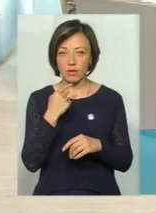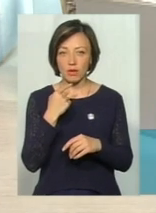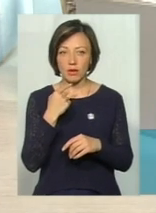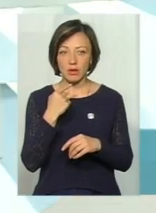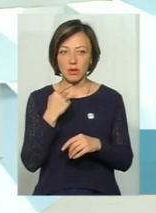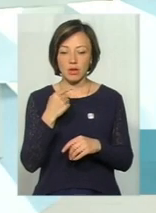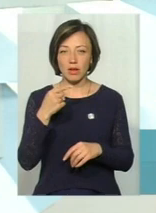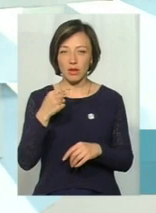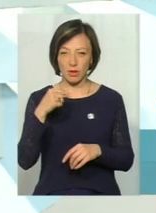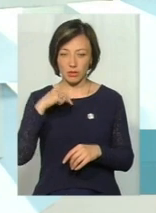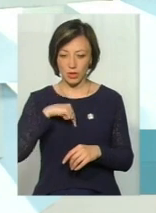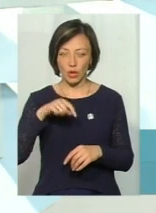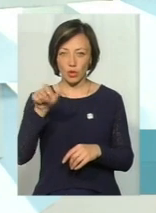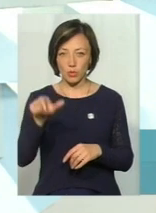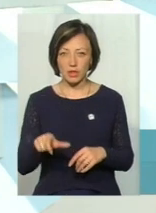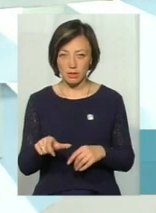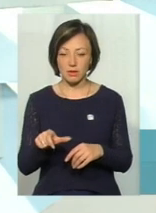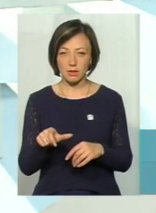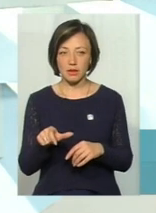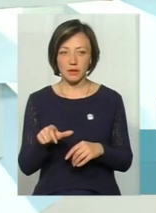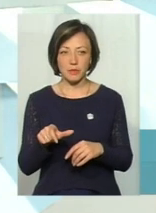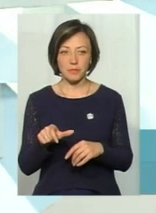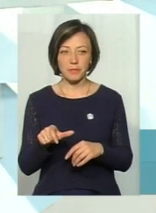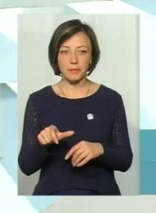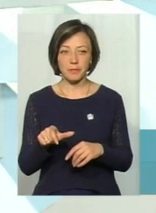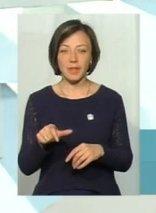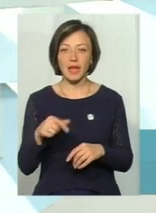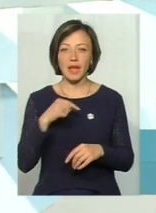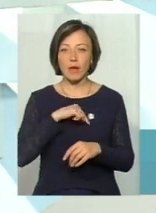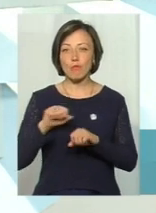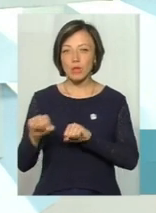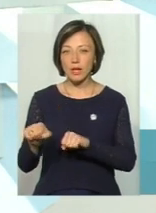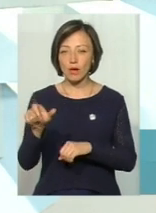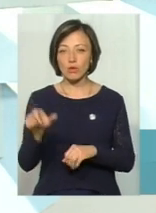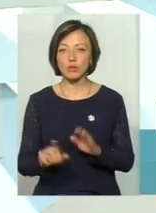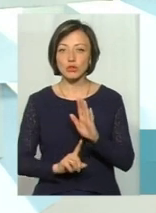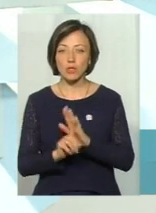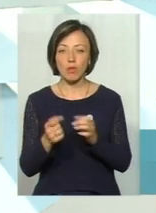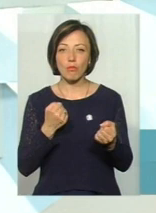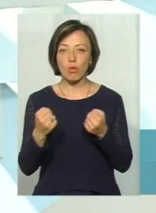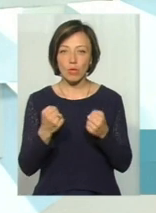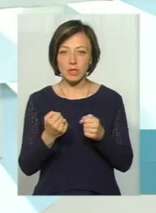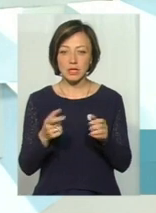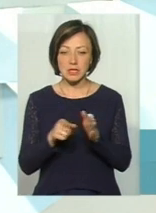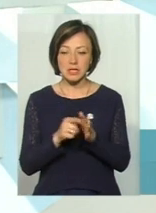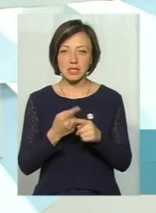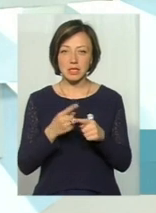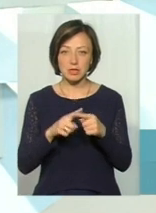формені елементи крові, і інші складові, і сам імунітет людини починає боротися з